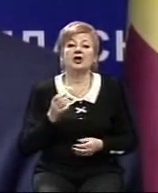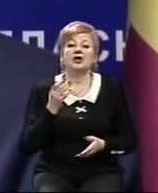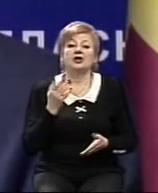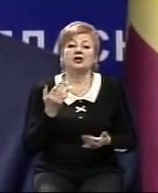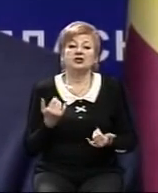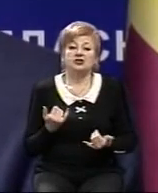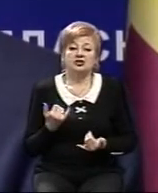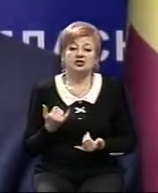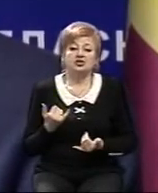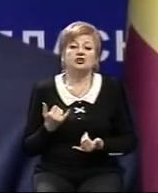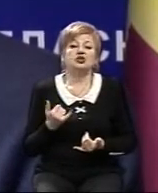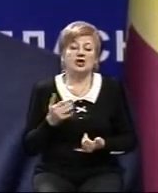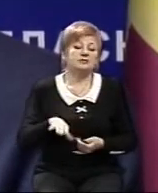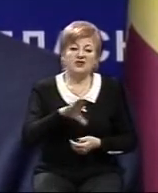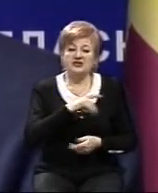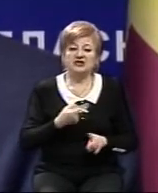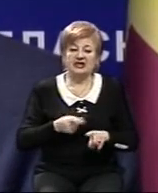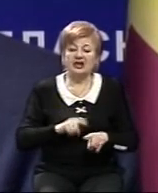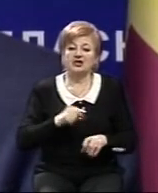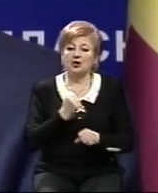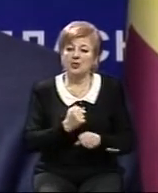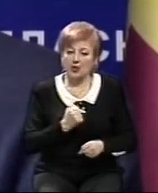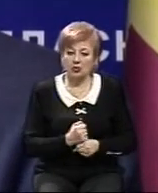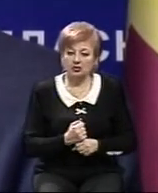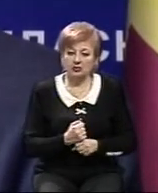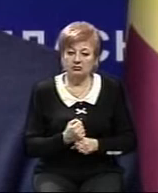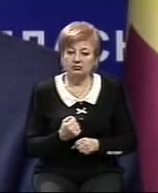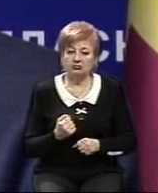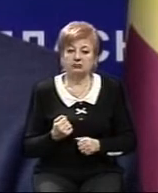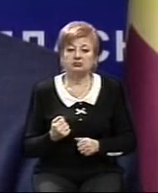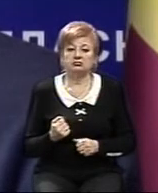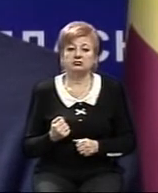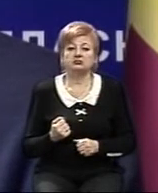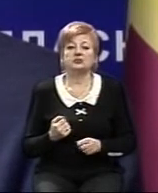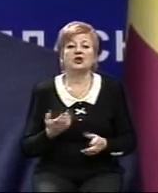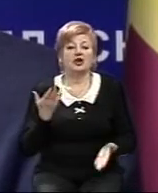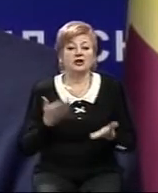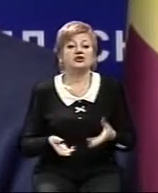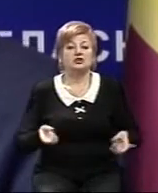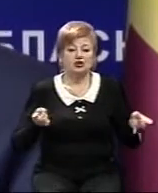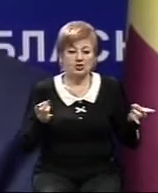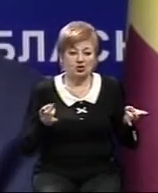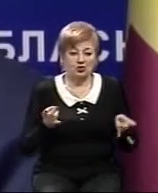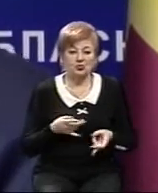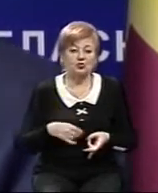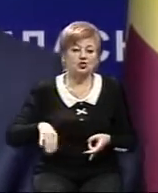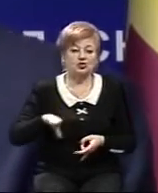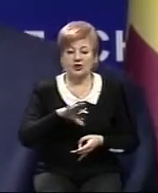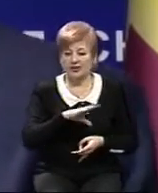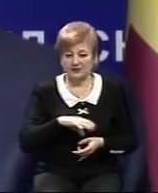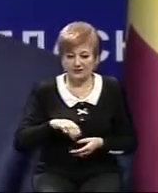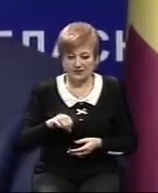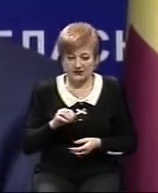Зараз і вона працює, коли дійсно потрібно. Я думаю, що всі спорозуміння